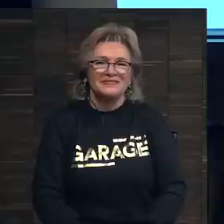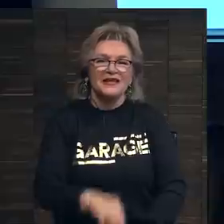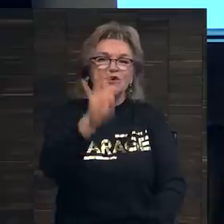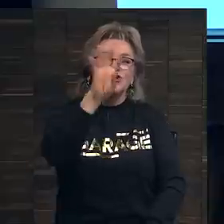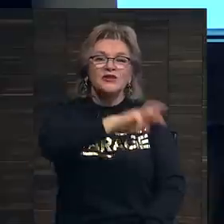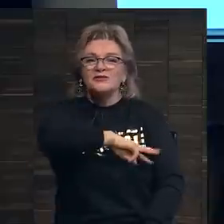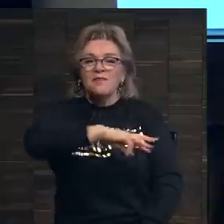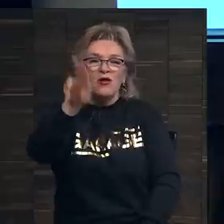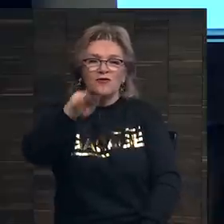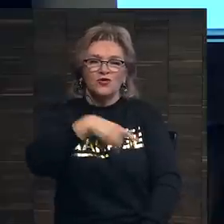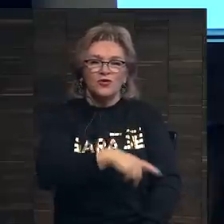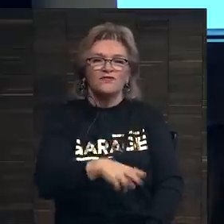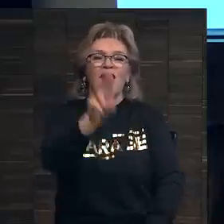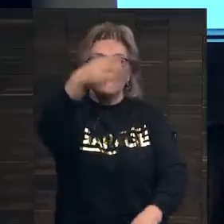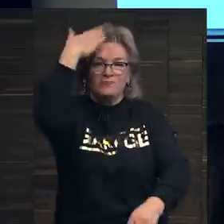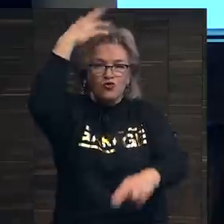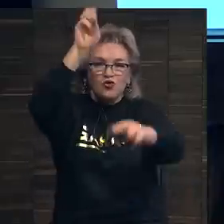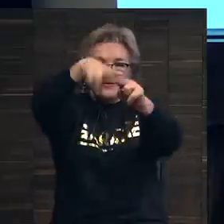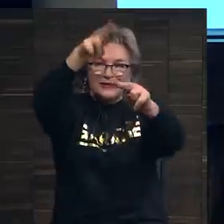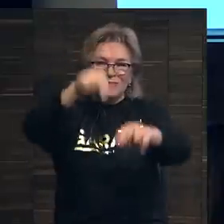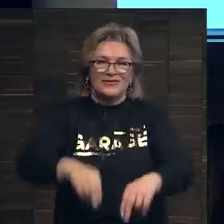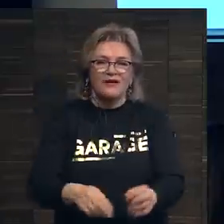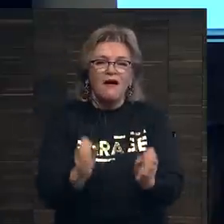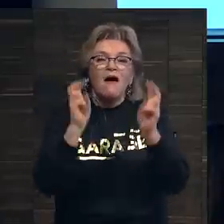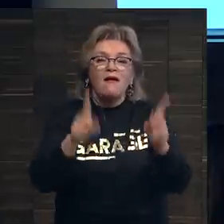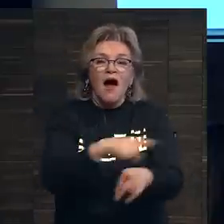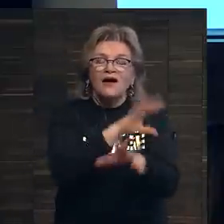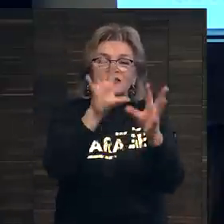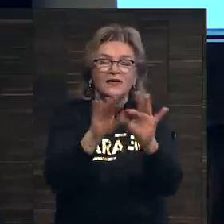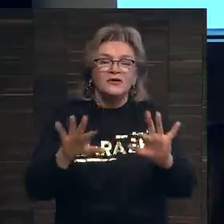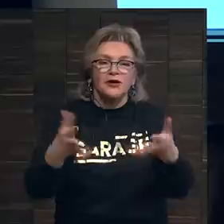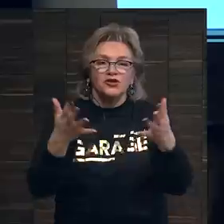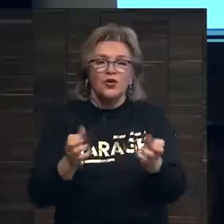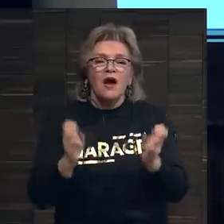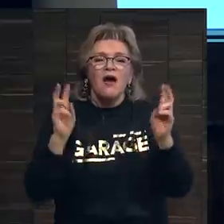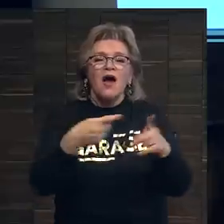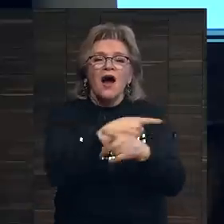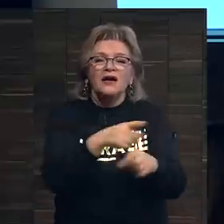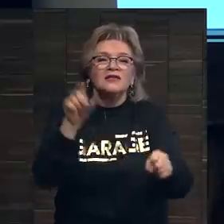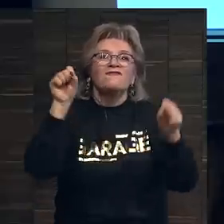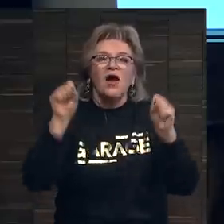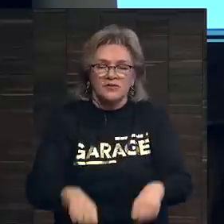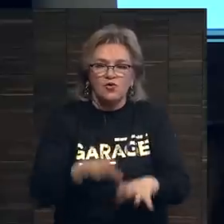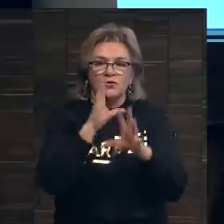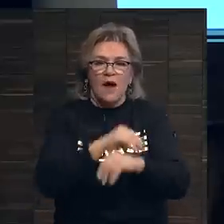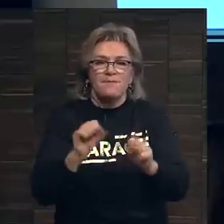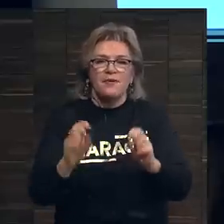400 миллионов долларов вас поцелуют в макушку. Как же это вообще происходит? Как это стало возможным?